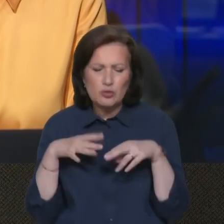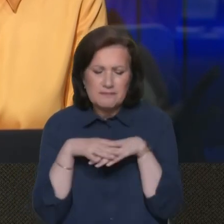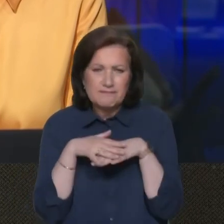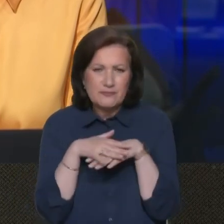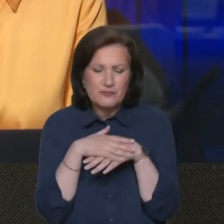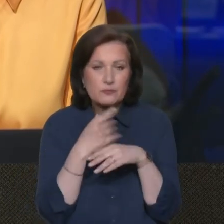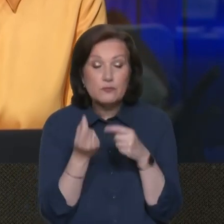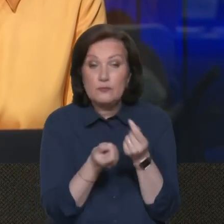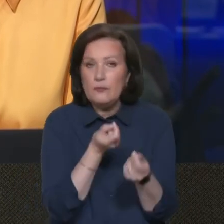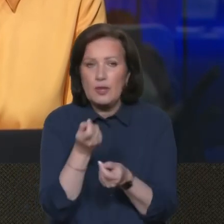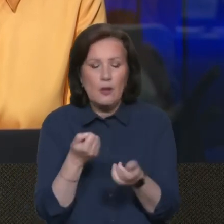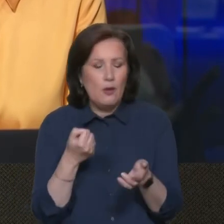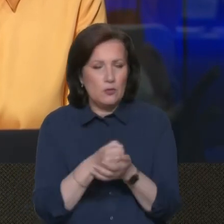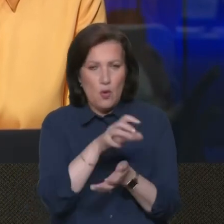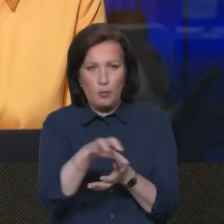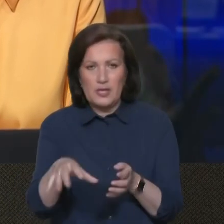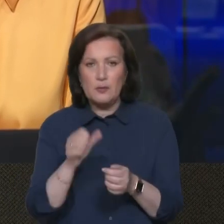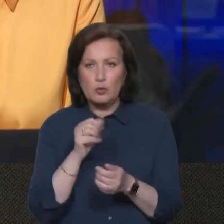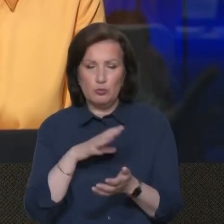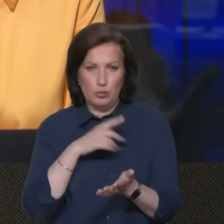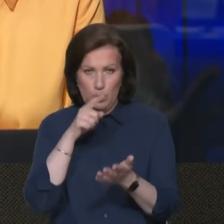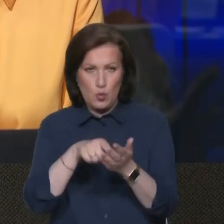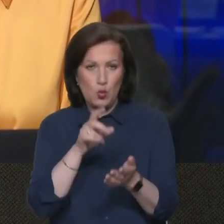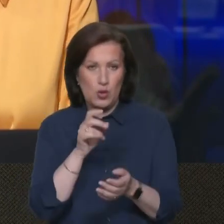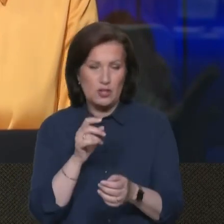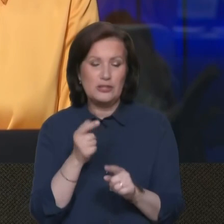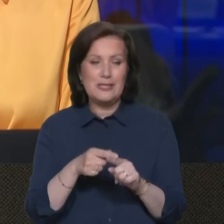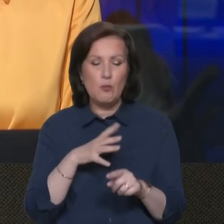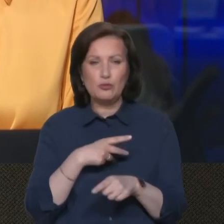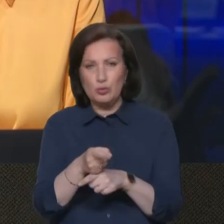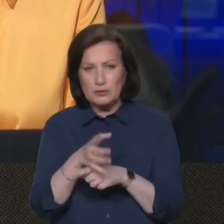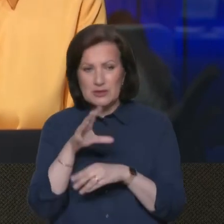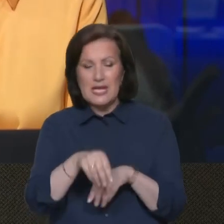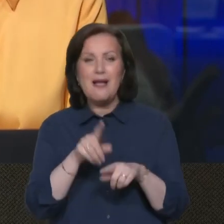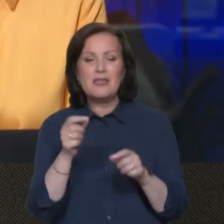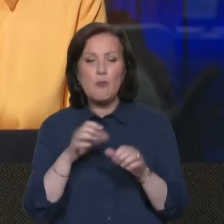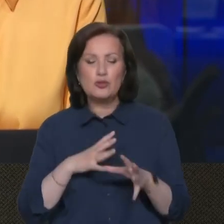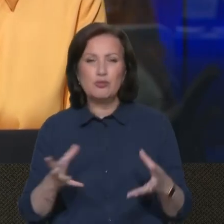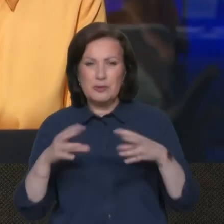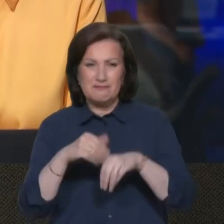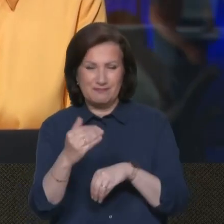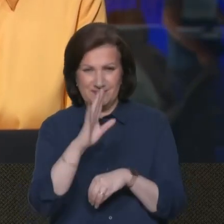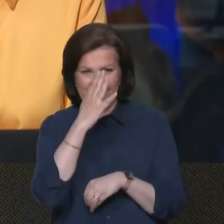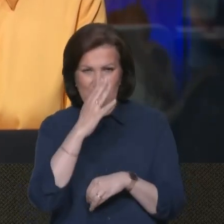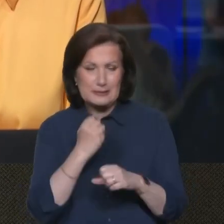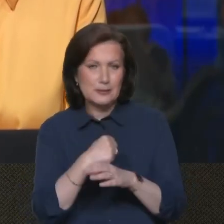фактично ті об'єкти, які можуть бути уражені, де може бути висереджена їх зброя,